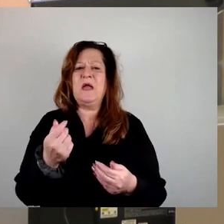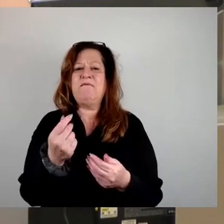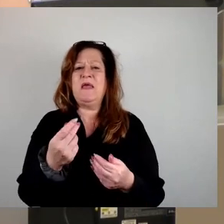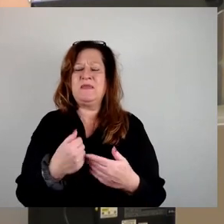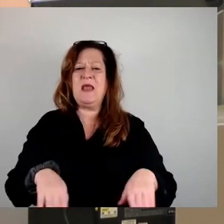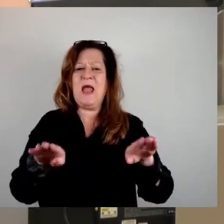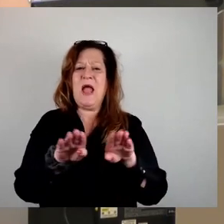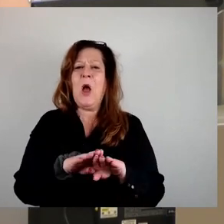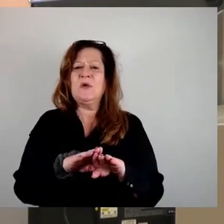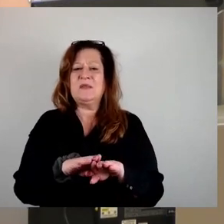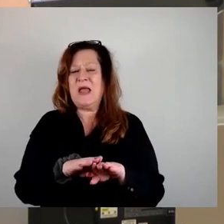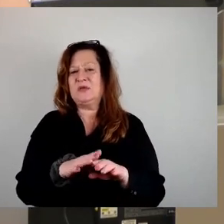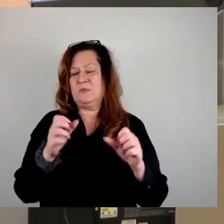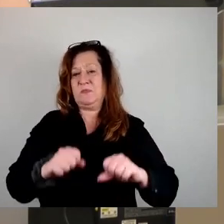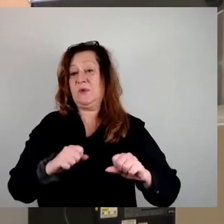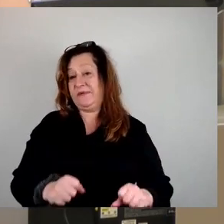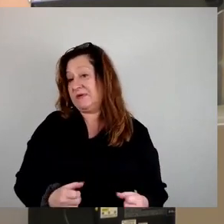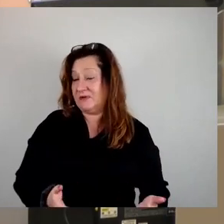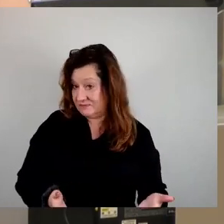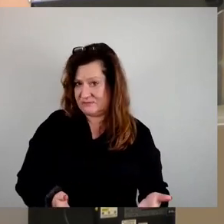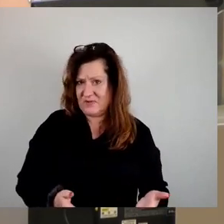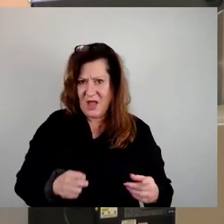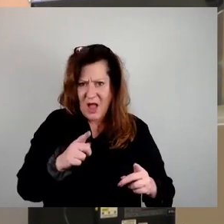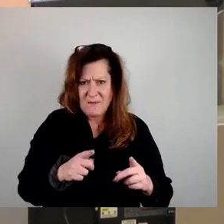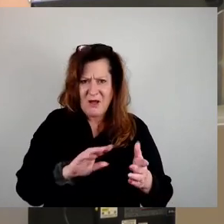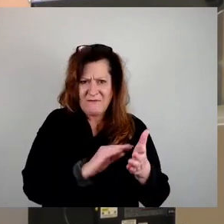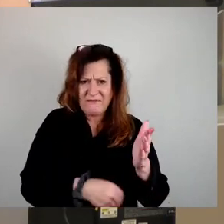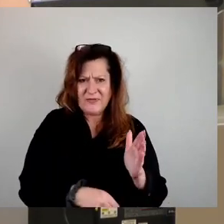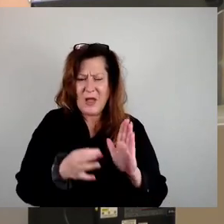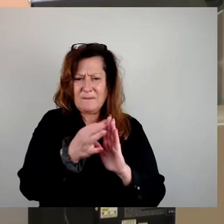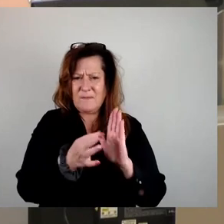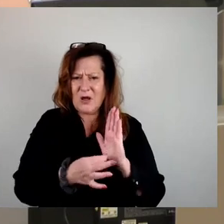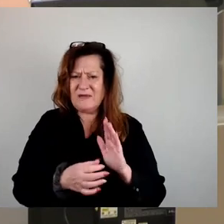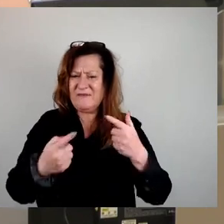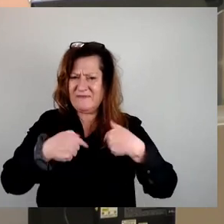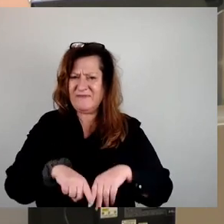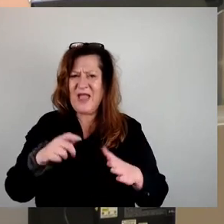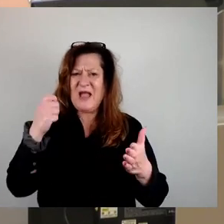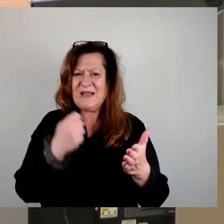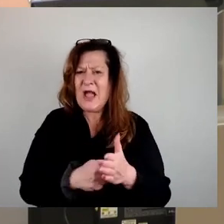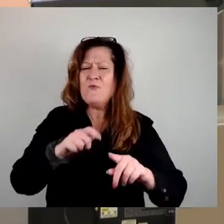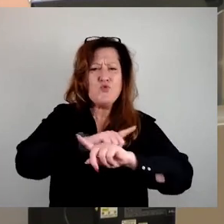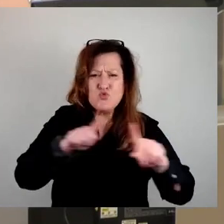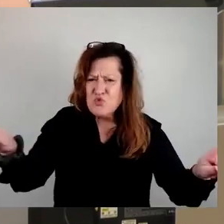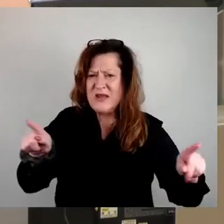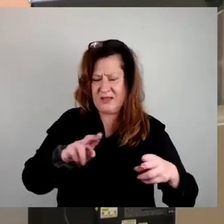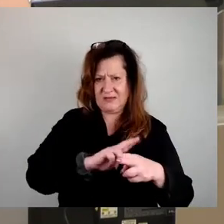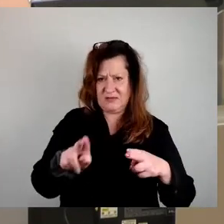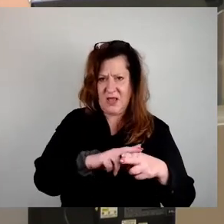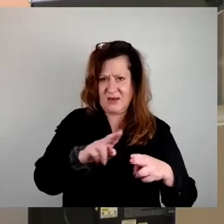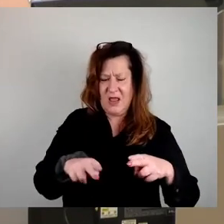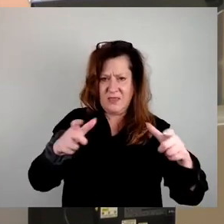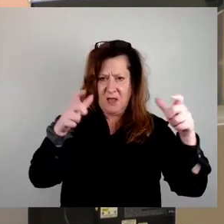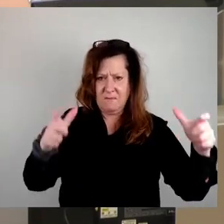Aber bei allen Punkten, die der Vertrag weniger schlimm erscheinen lassen. Wir kaufen unsanierte Plattenbauten als Sozialwohnungen. Die Stadt geht in